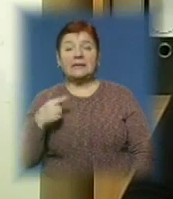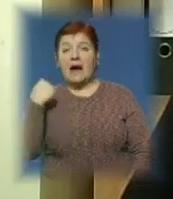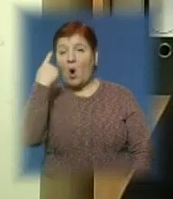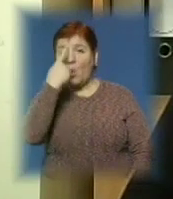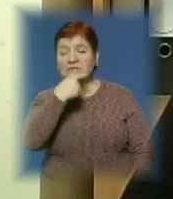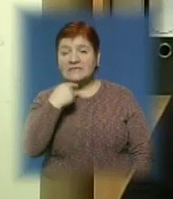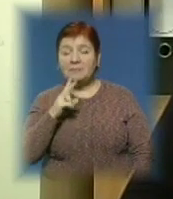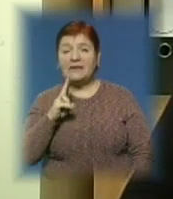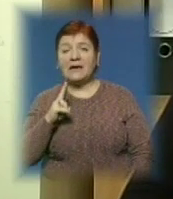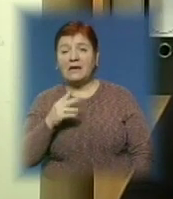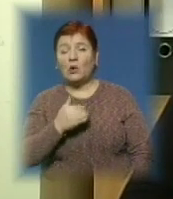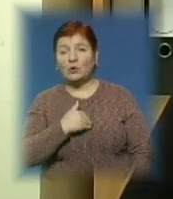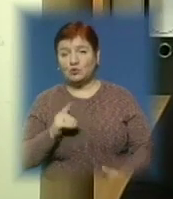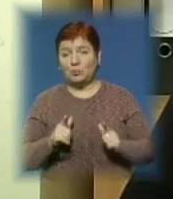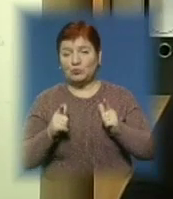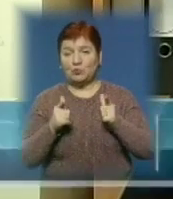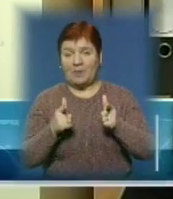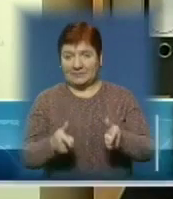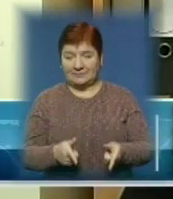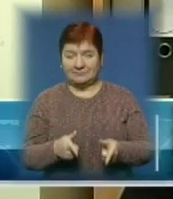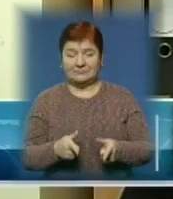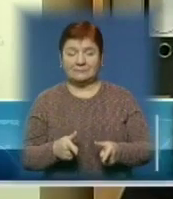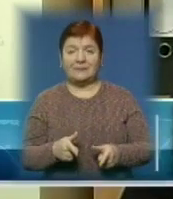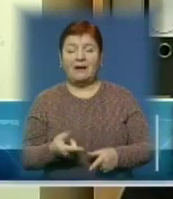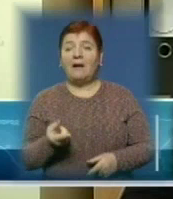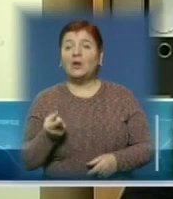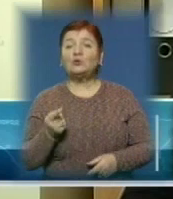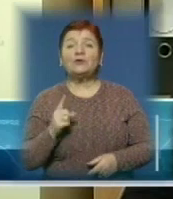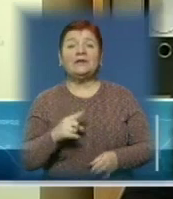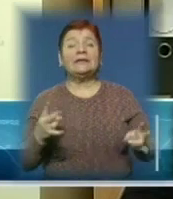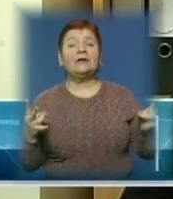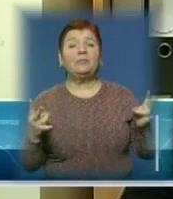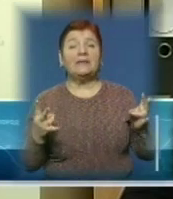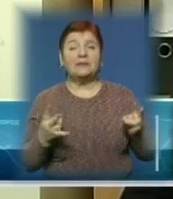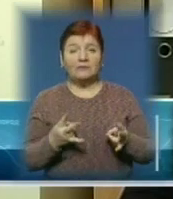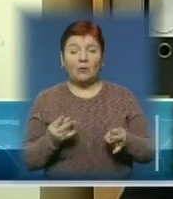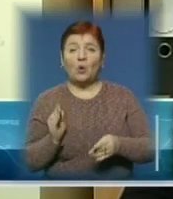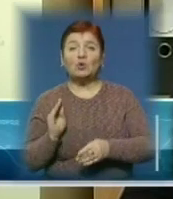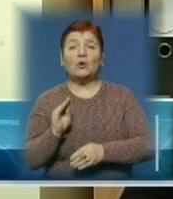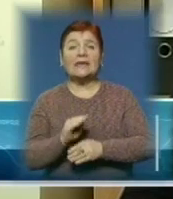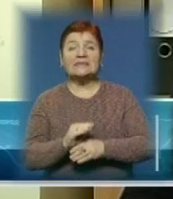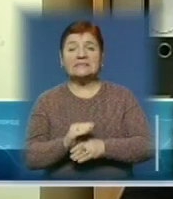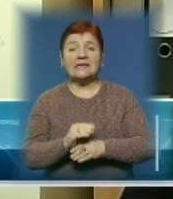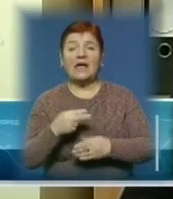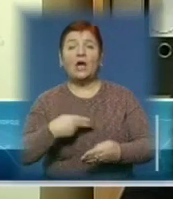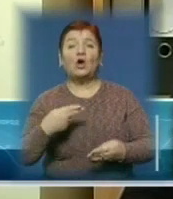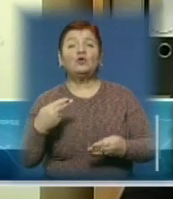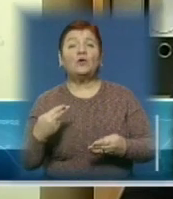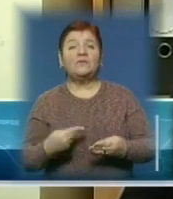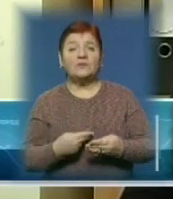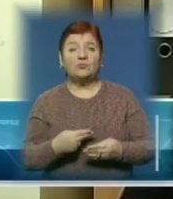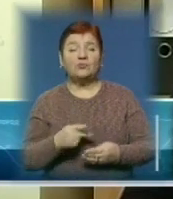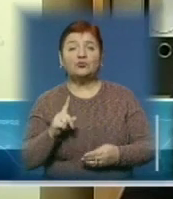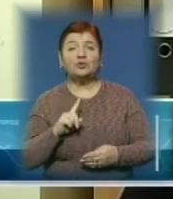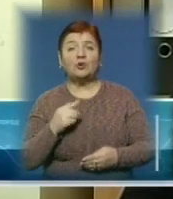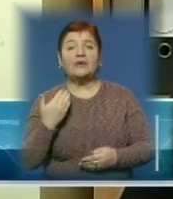які не є громадянами України, тоді їм необхідно докласти довідку, в якій вказано, що